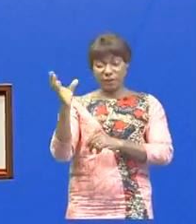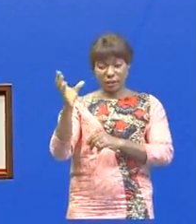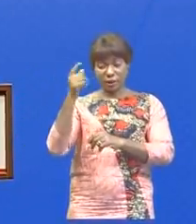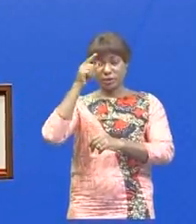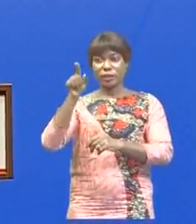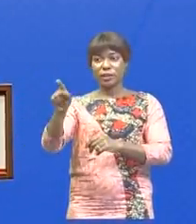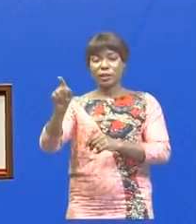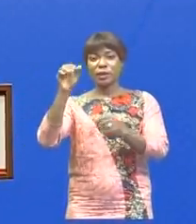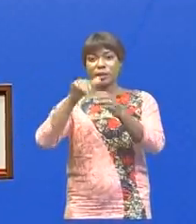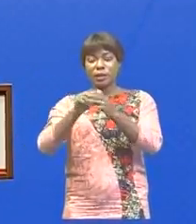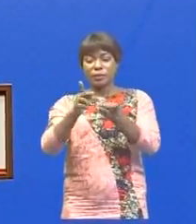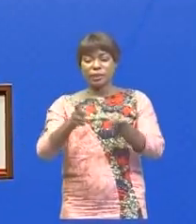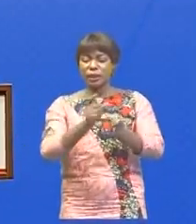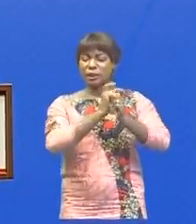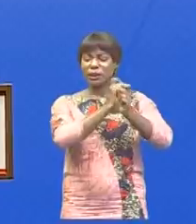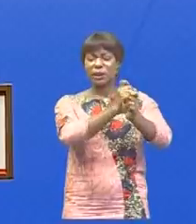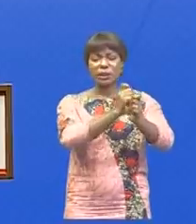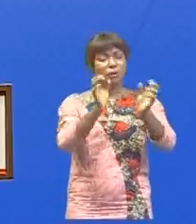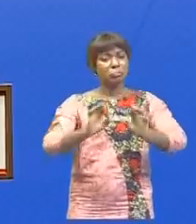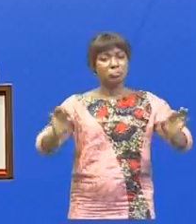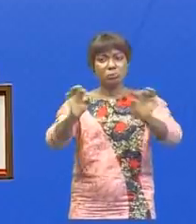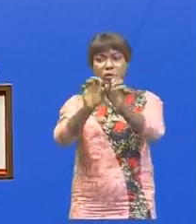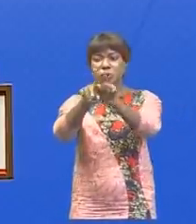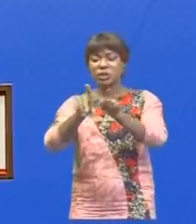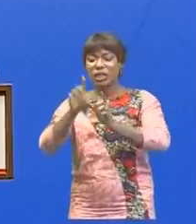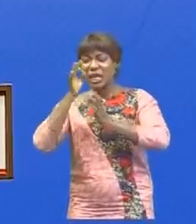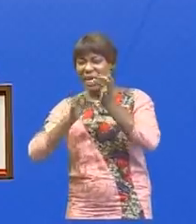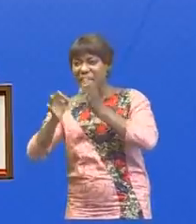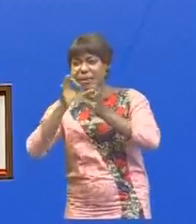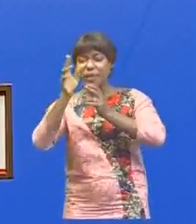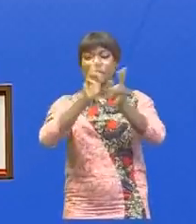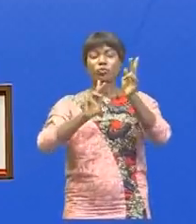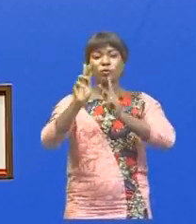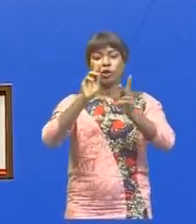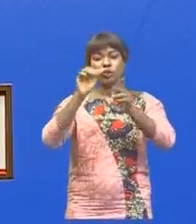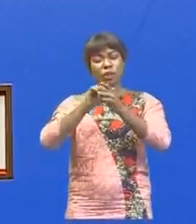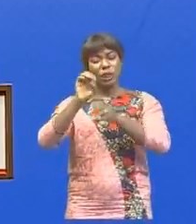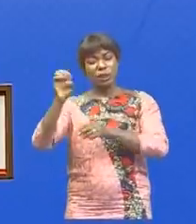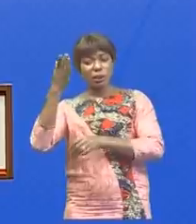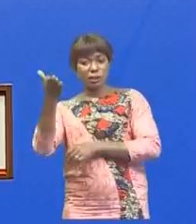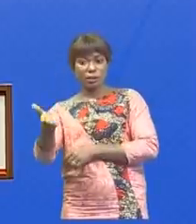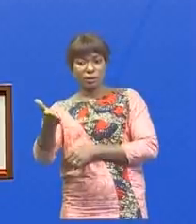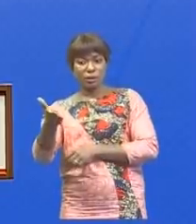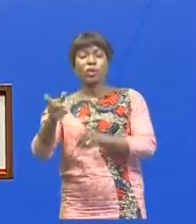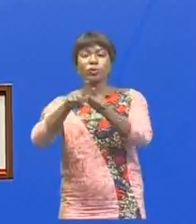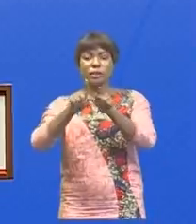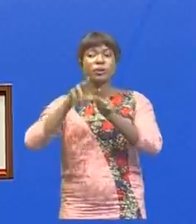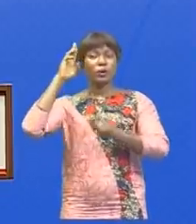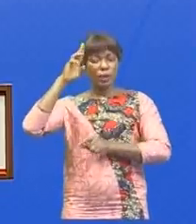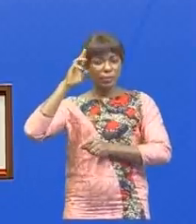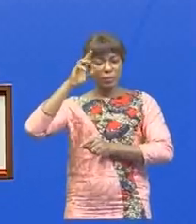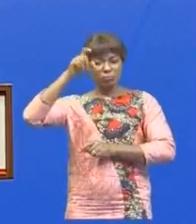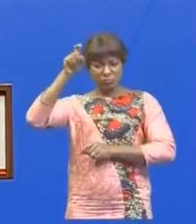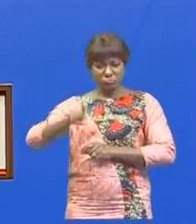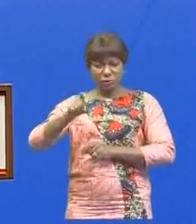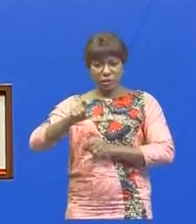jadis bastion de l'insécurité. Il s'est adressé à la population de cette partie du pays en leur rappelant le